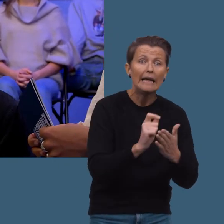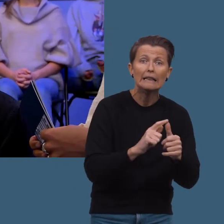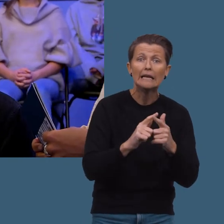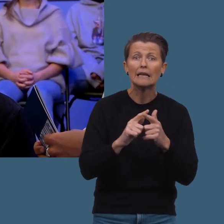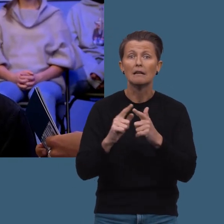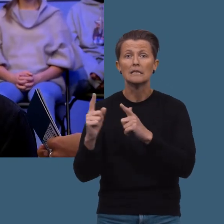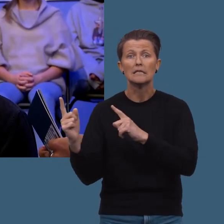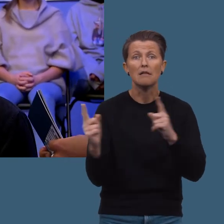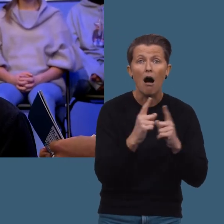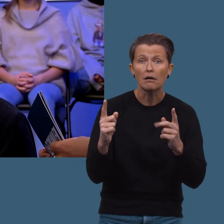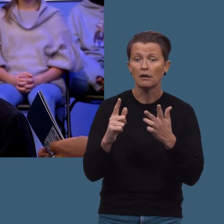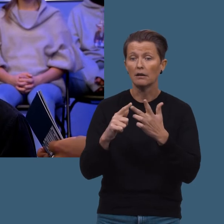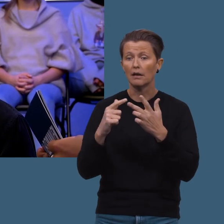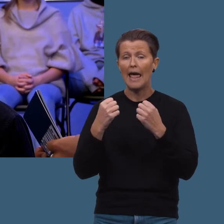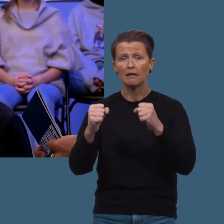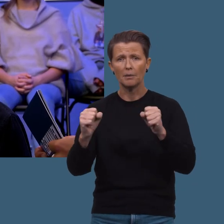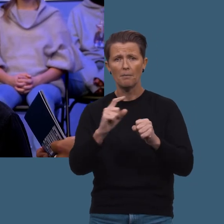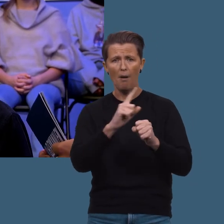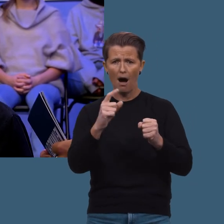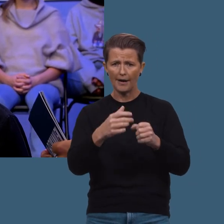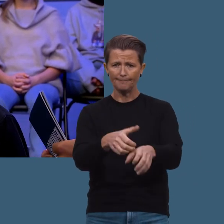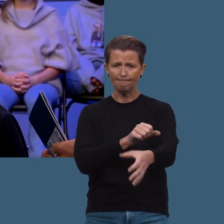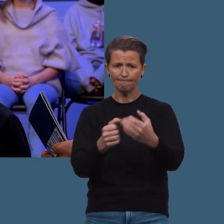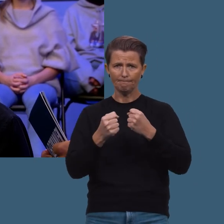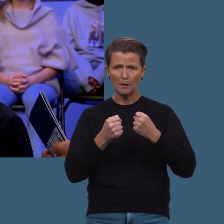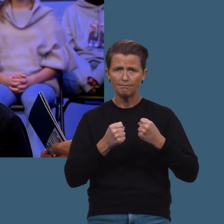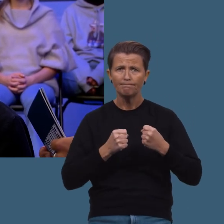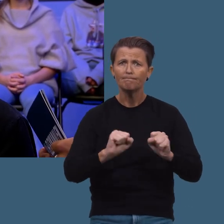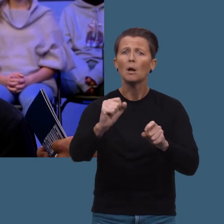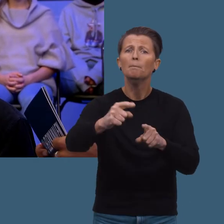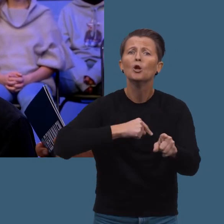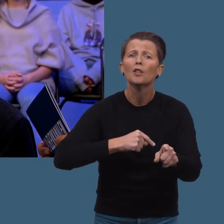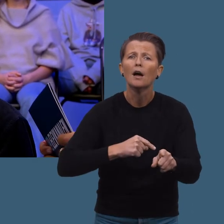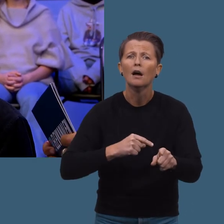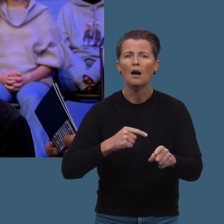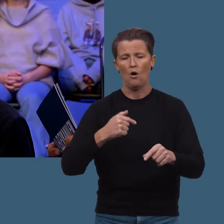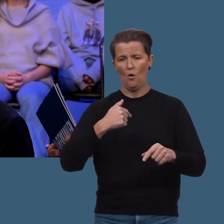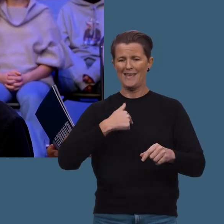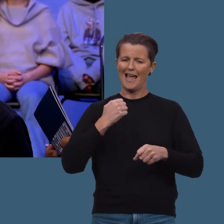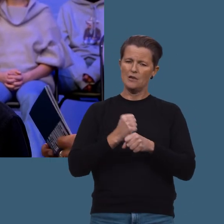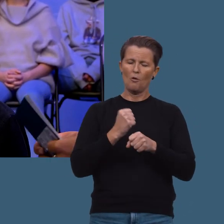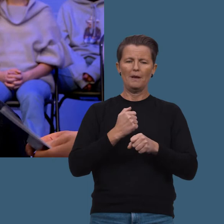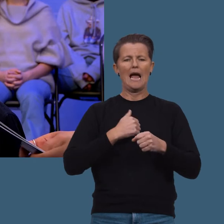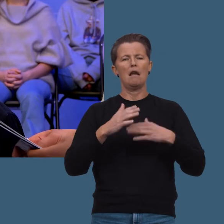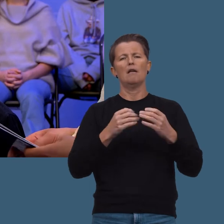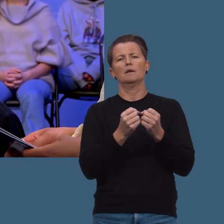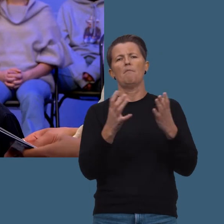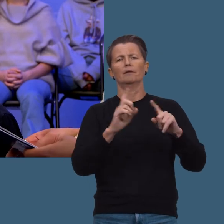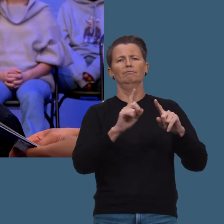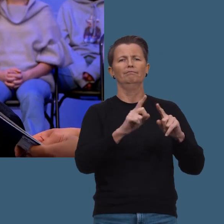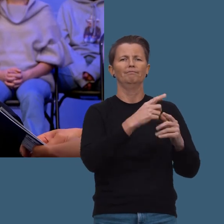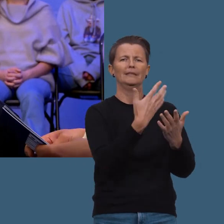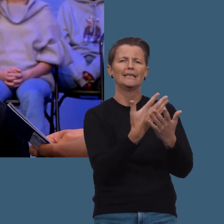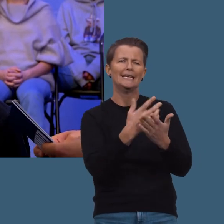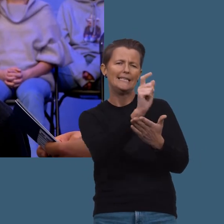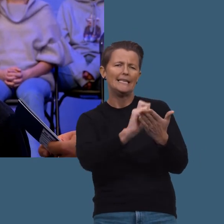Tegning, sang, engasjement i det hele tatt, bare begynn. Og så kommer det sånn, når jeg jobber, så lager jeg mange skisser. Jeg